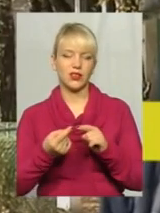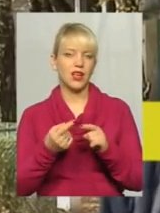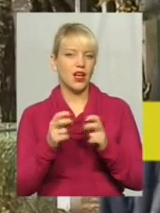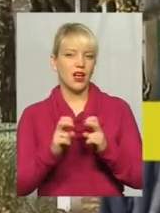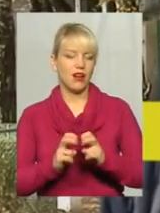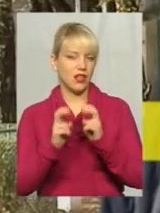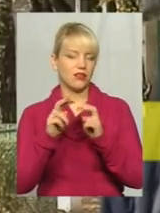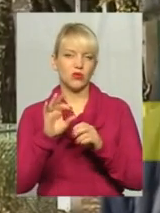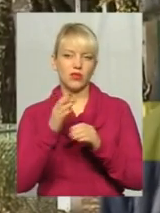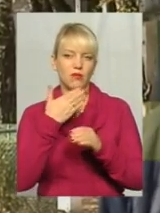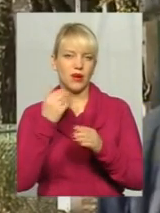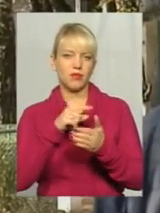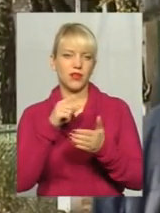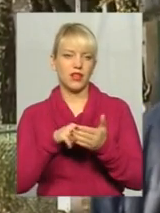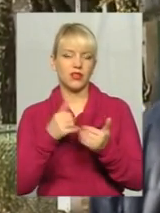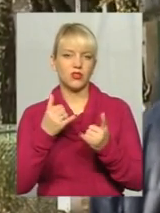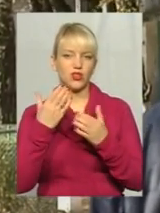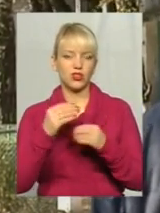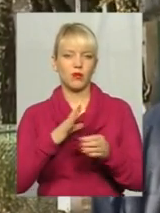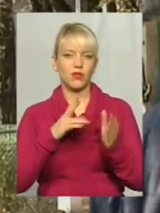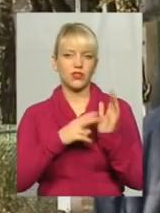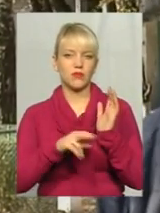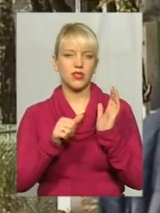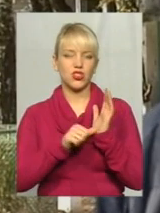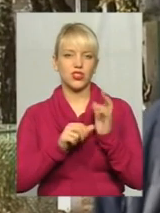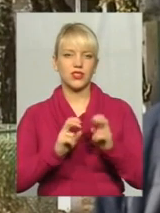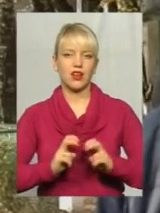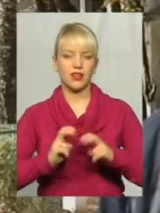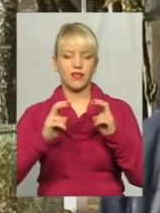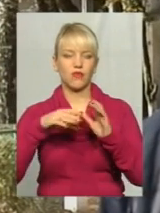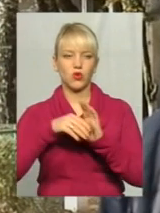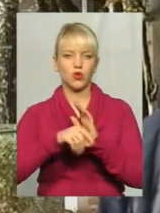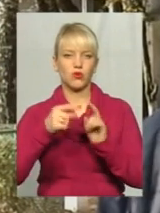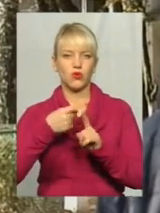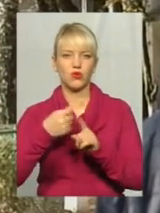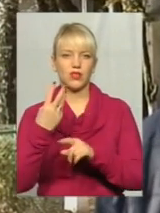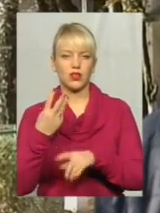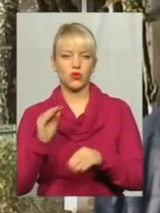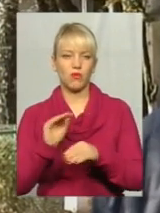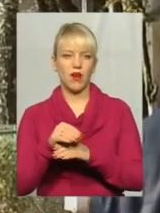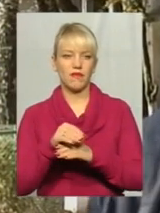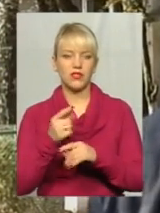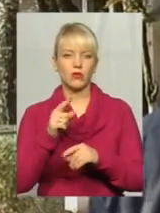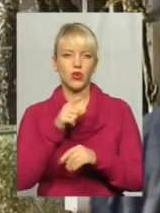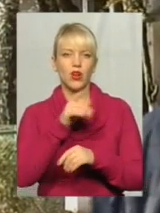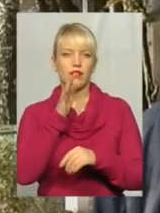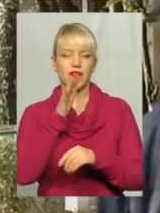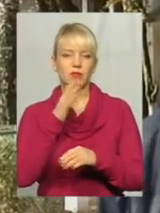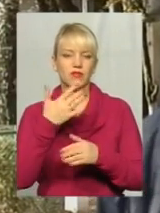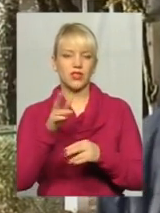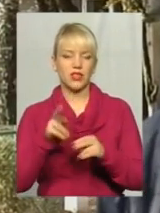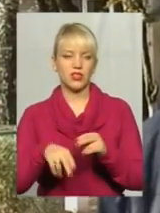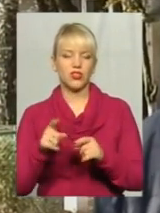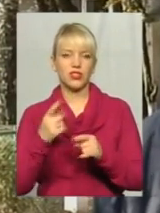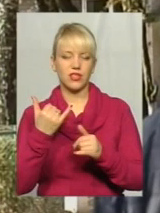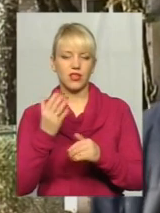день було зразу 76 ліфтів відключено, плюс ще три додавалися, термін кінчився, і зараз знову буде